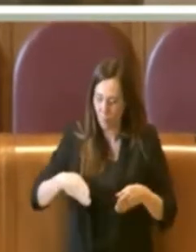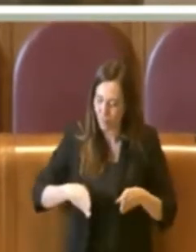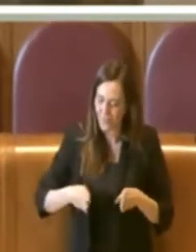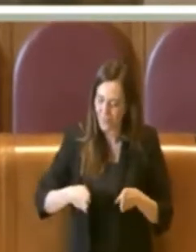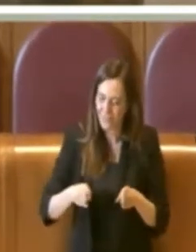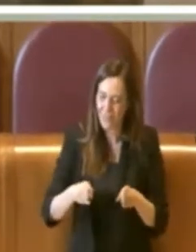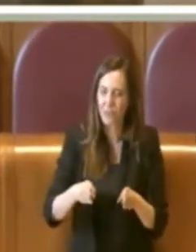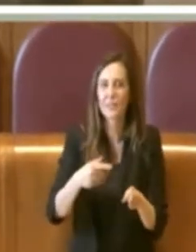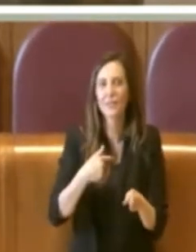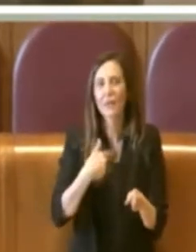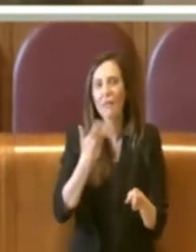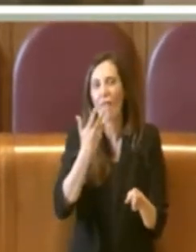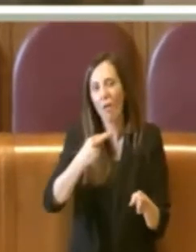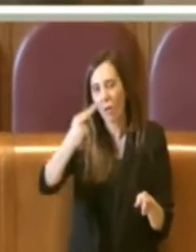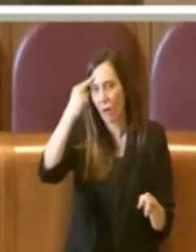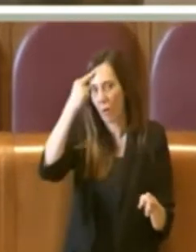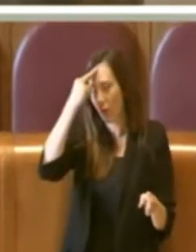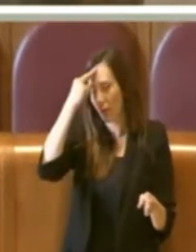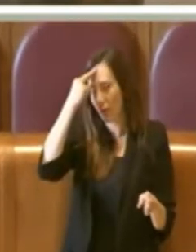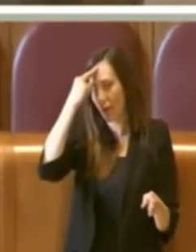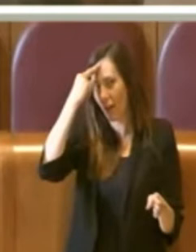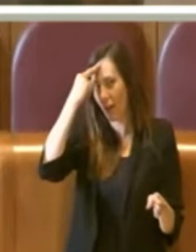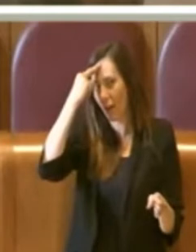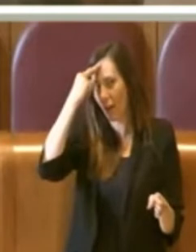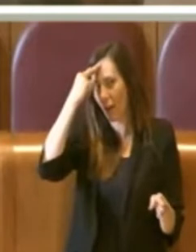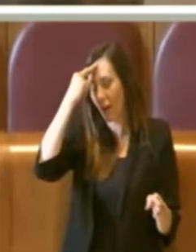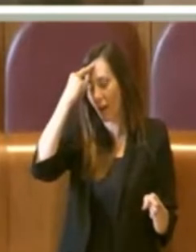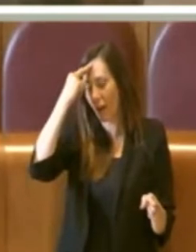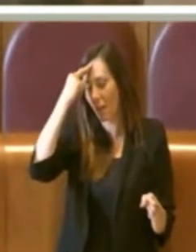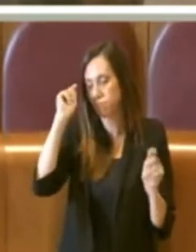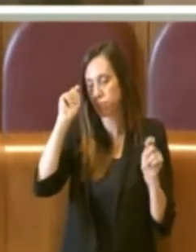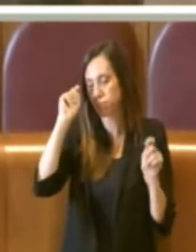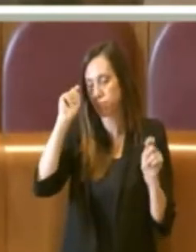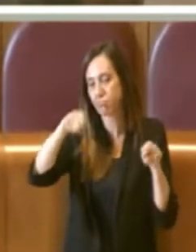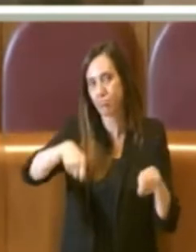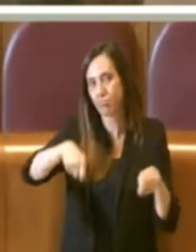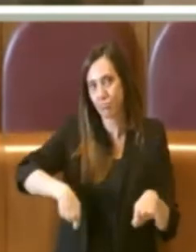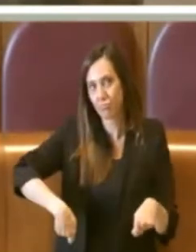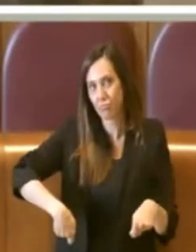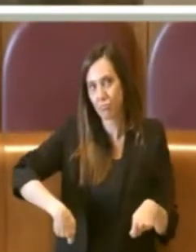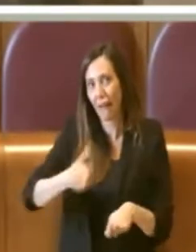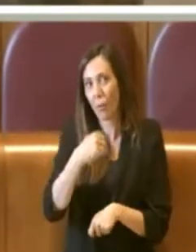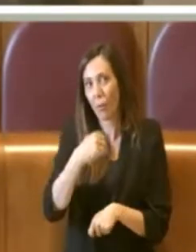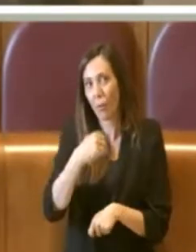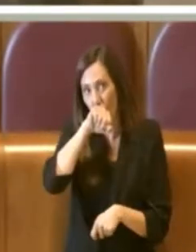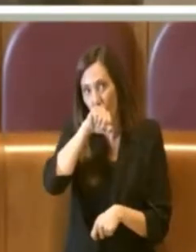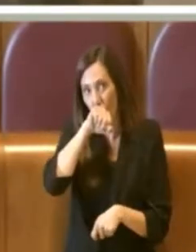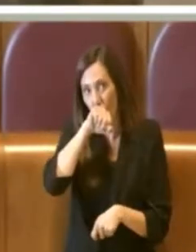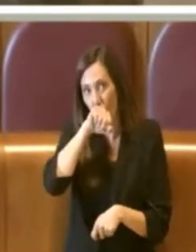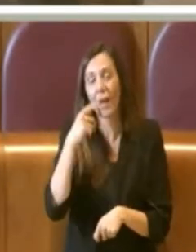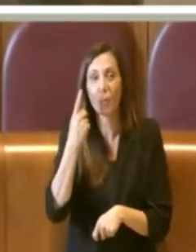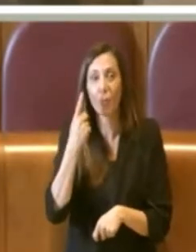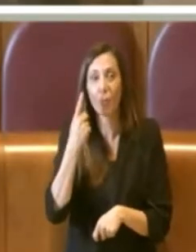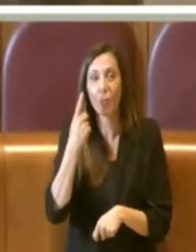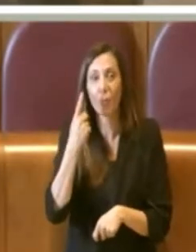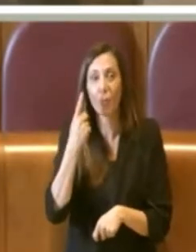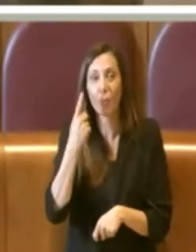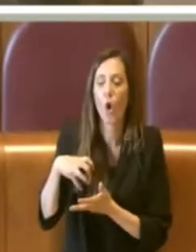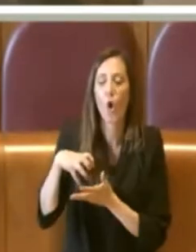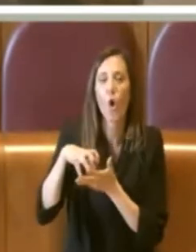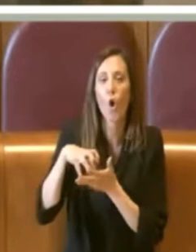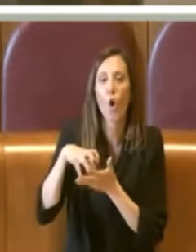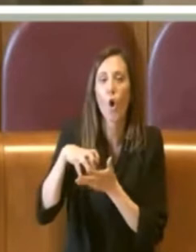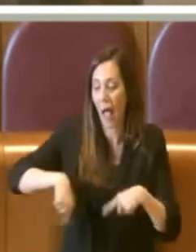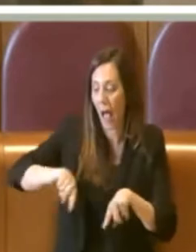mi piace sempre ricordare è stato avviato anche grazie soprattutto al contributo di